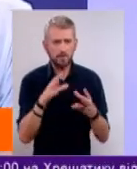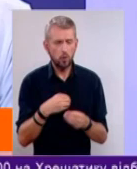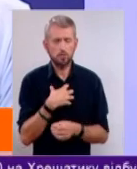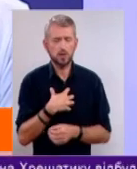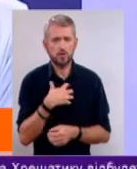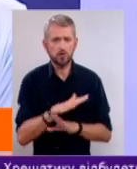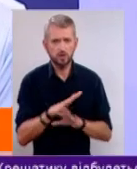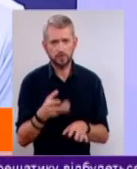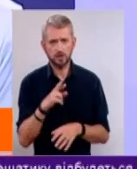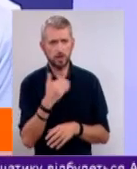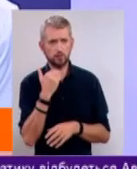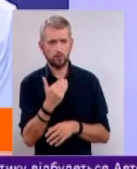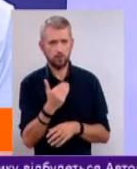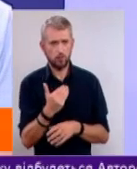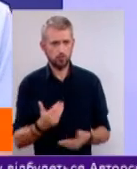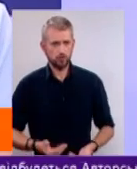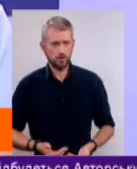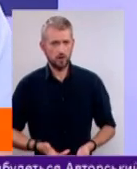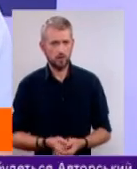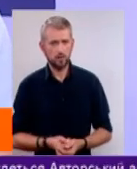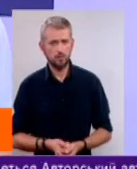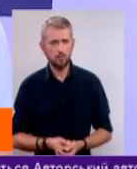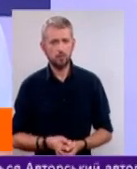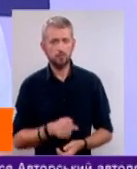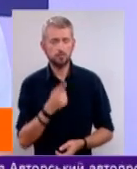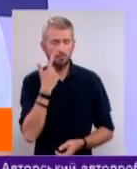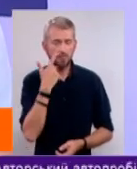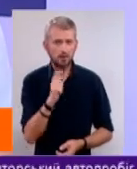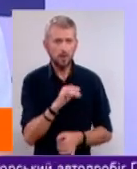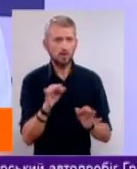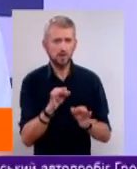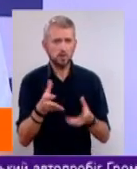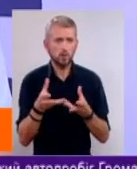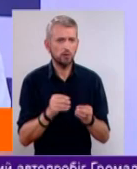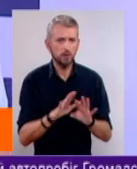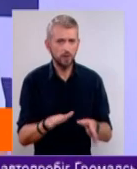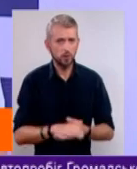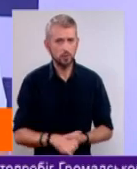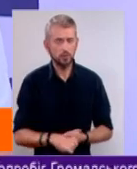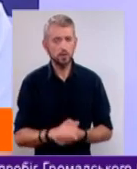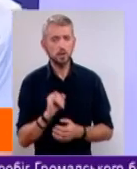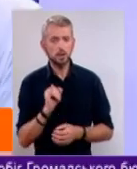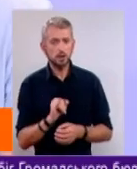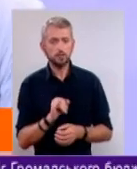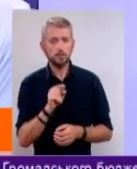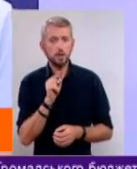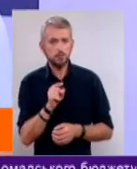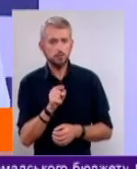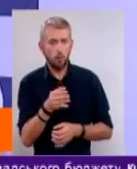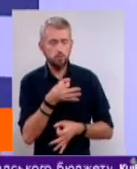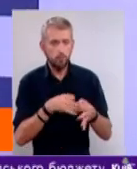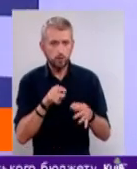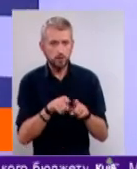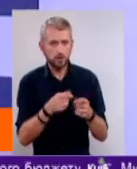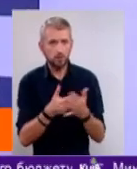важливими для твого посіданого життя. Тобто, вони переважно ні на що не впливають. І, в принципі, їхні навіть обговорення, це